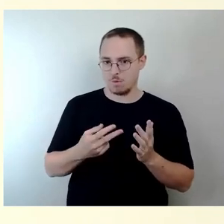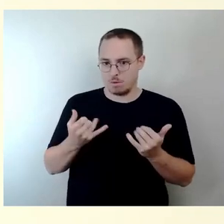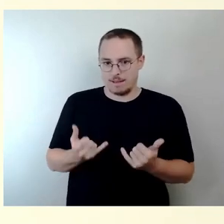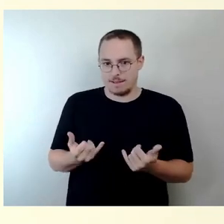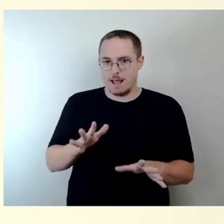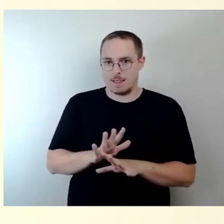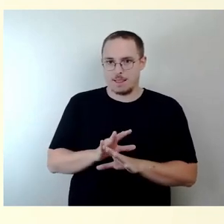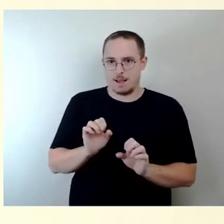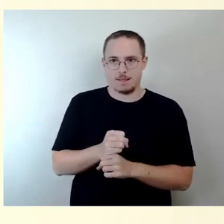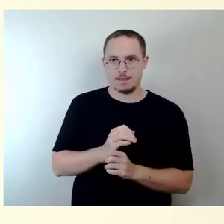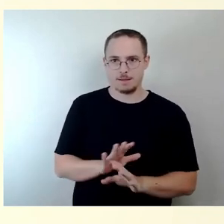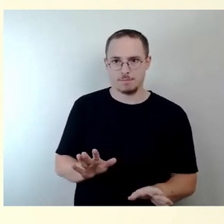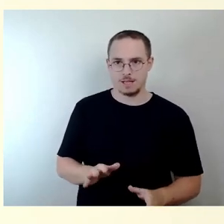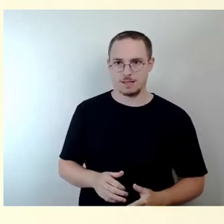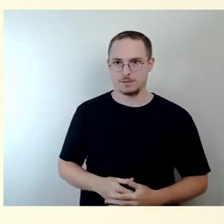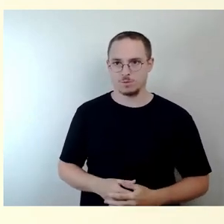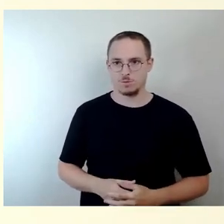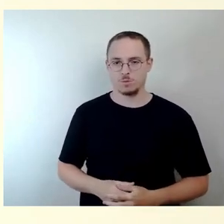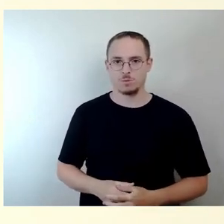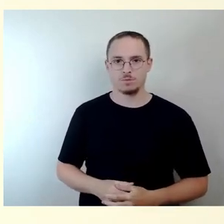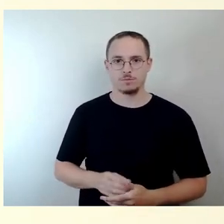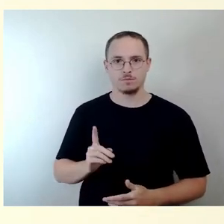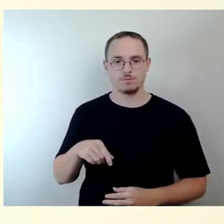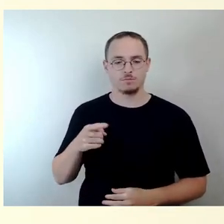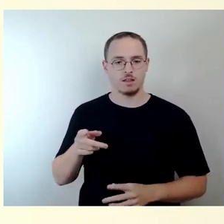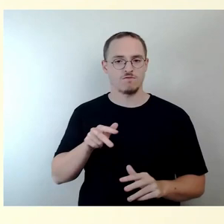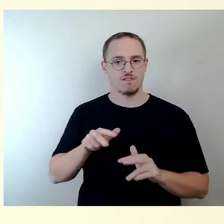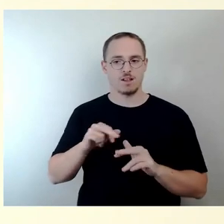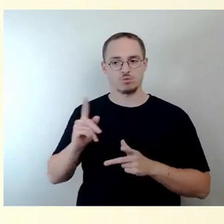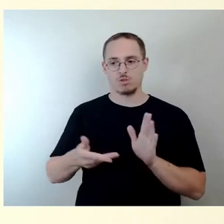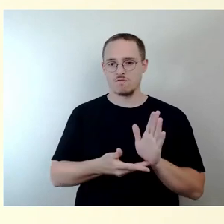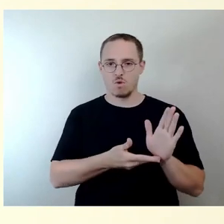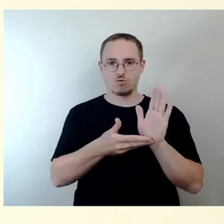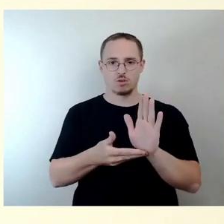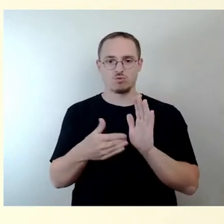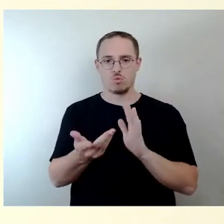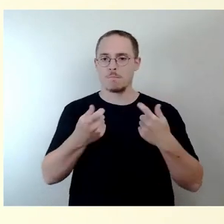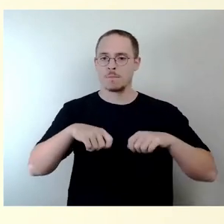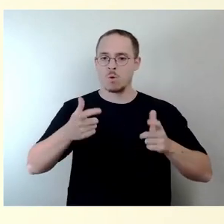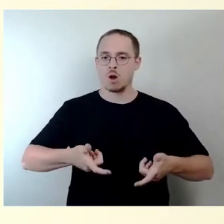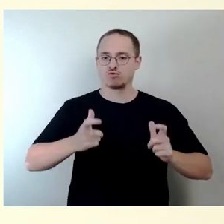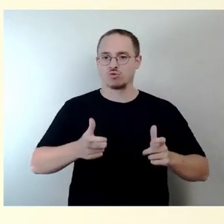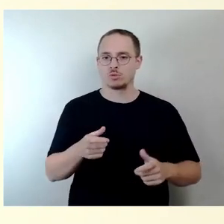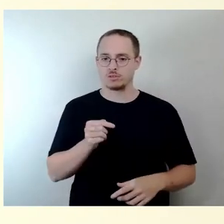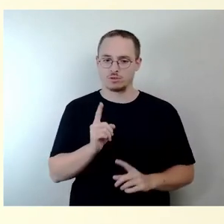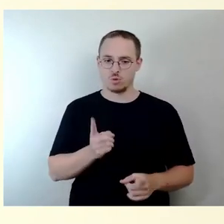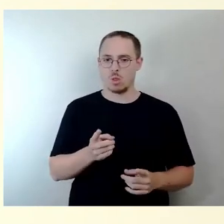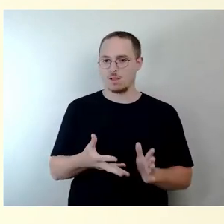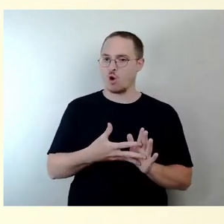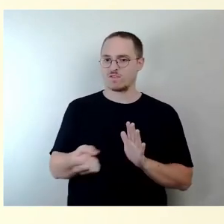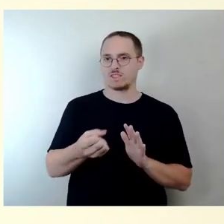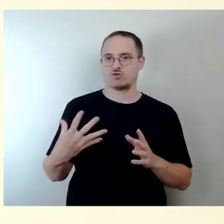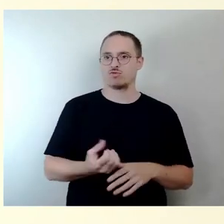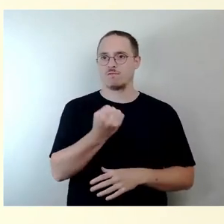auch vorstellen werden kann und soll ja auch eine Besprechung im Bauausschuss eine Konsequenz haben. Ich glaube, das ist dann auch der Ort, wo man dann in die